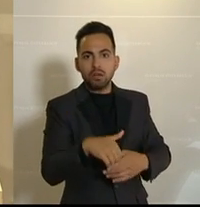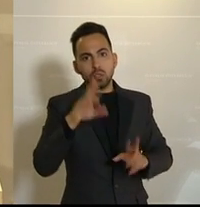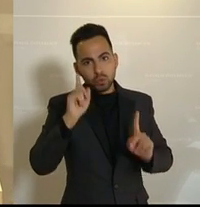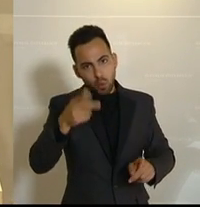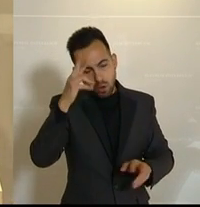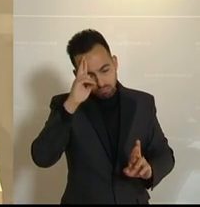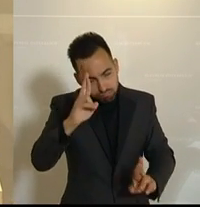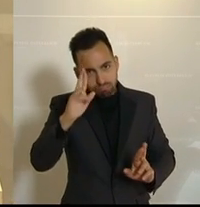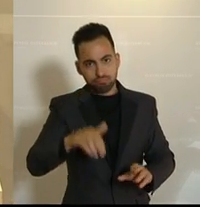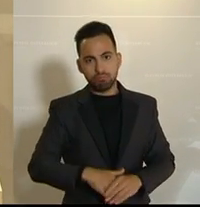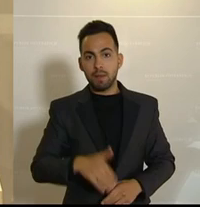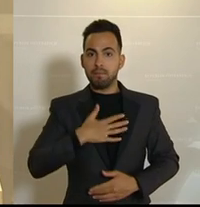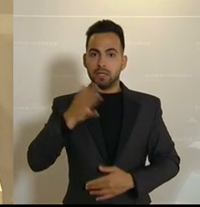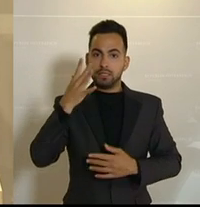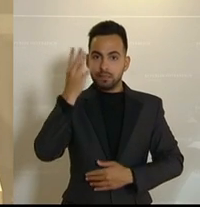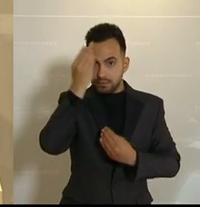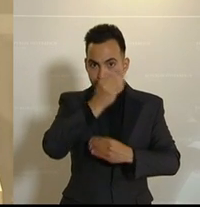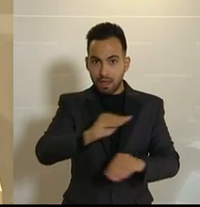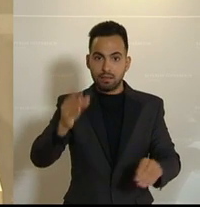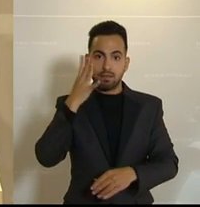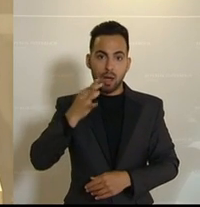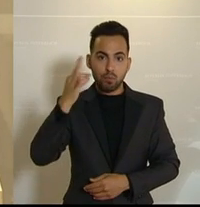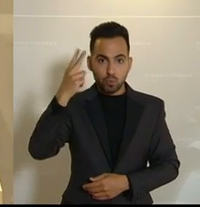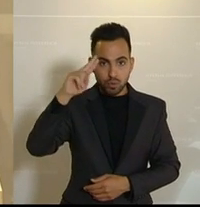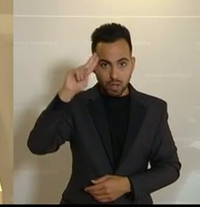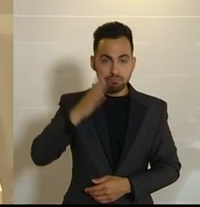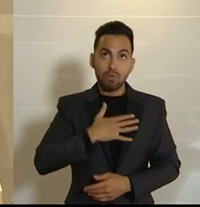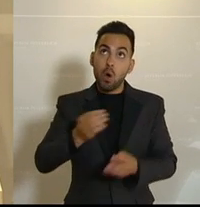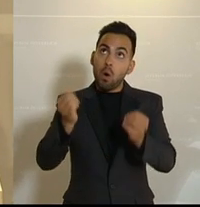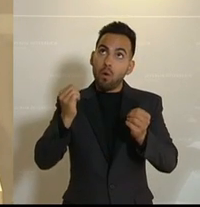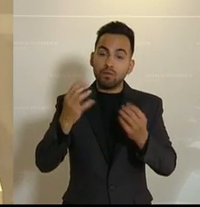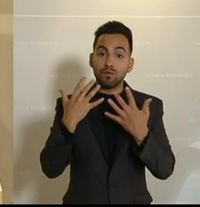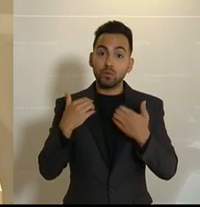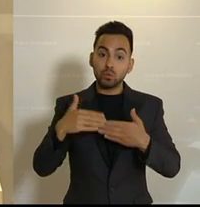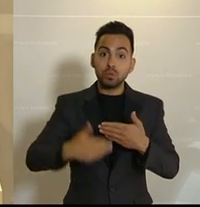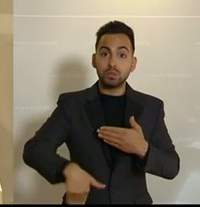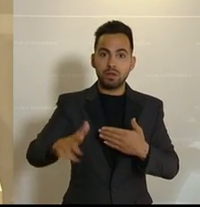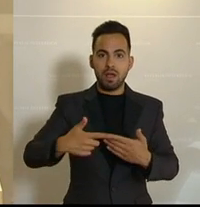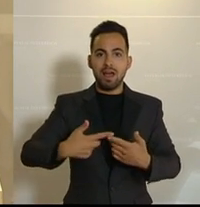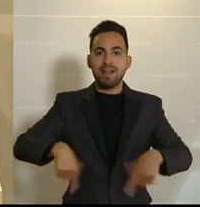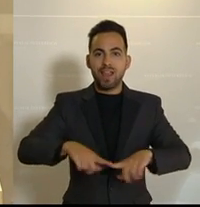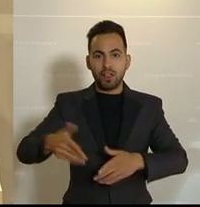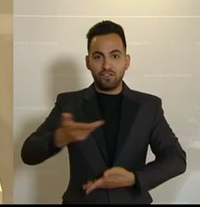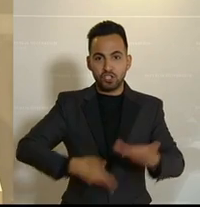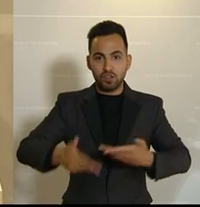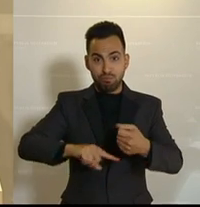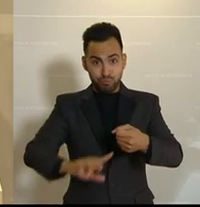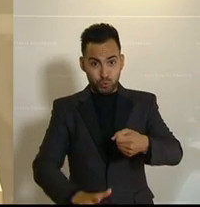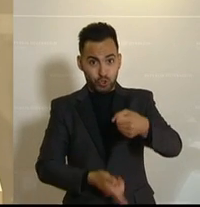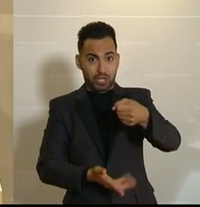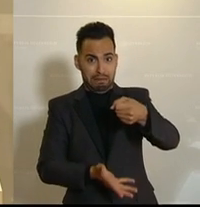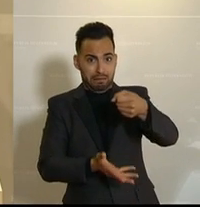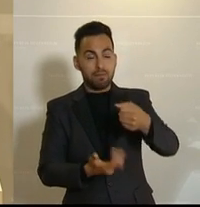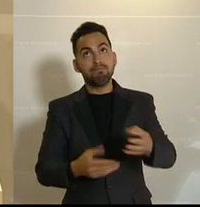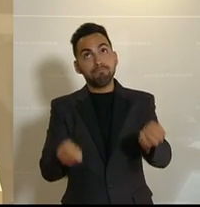geehrten Damen und Herren, meine Hoffnung und mein Wunsch für das nächste landwirtschaftliche Budget ist definitiv ein